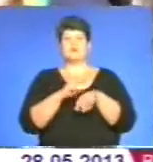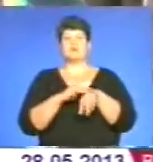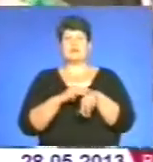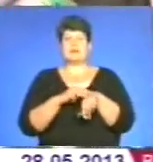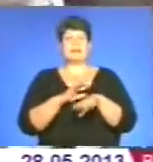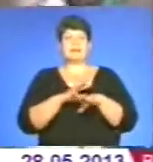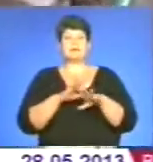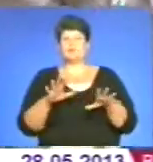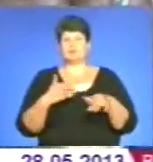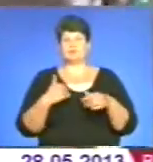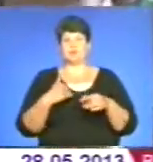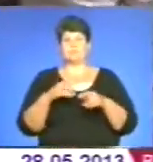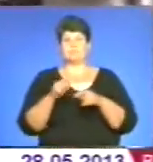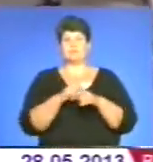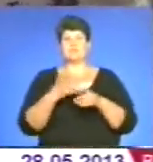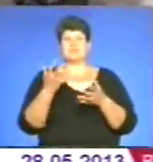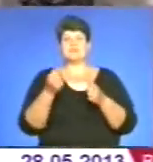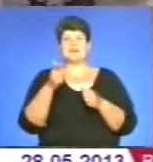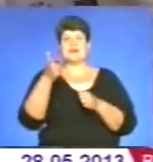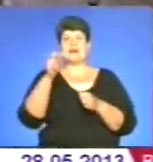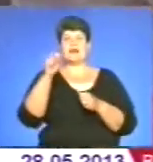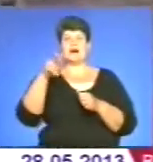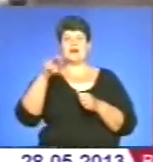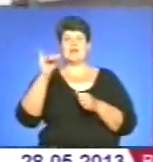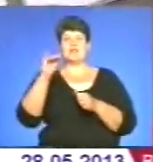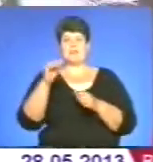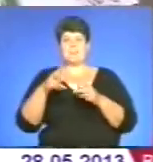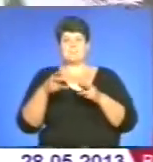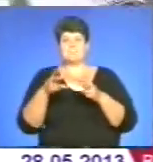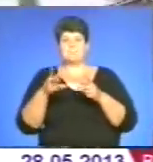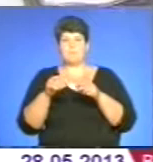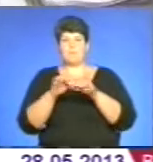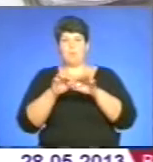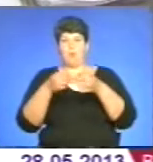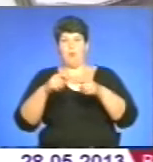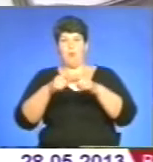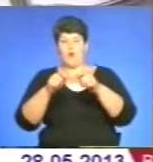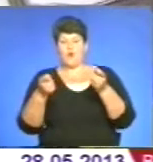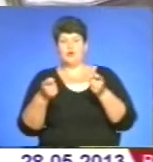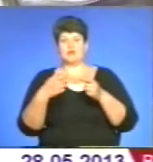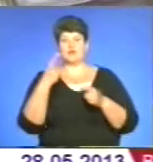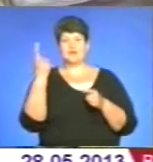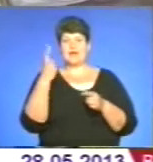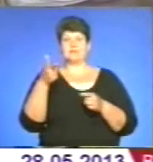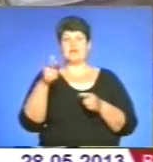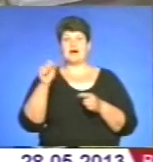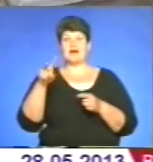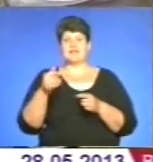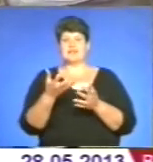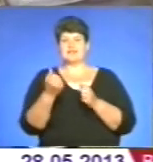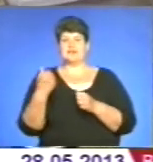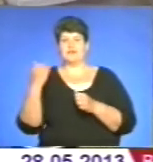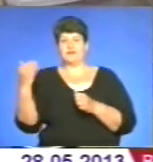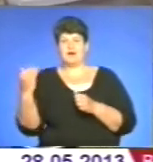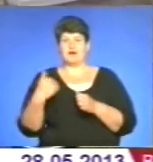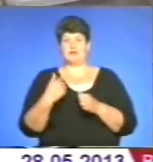було нам полотна. Ми взяли його галіфе, попороли. Із галіфе, одне галіфе, вона взяла, друге галіфе, я.